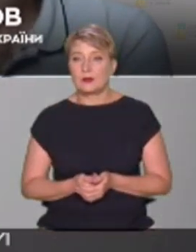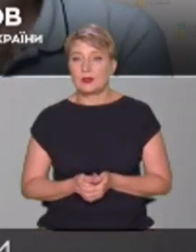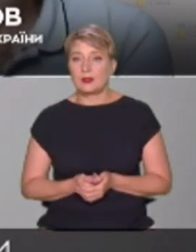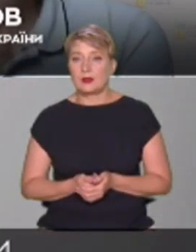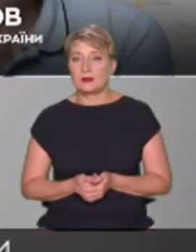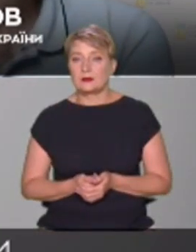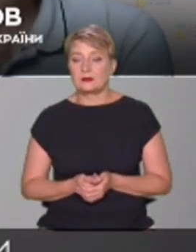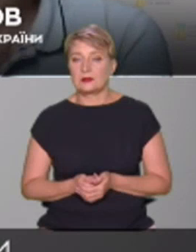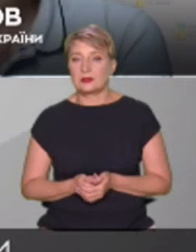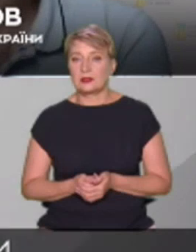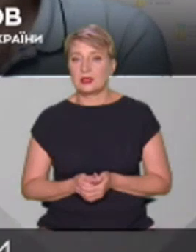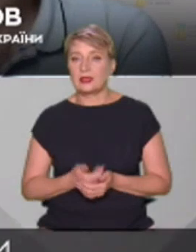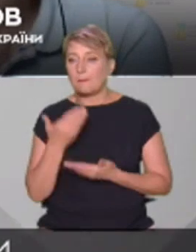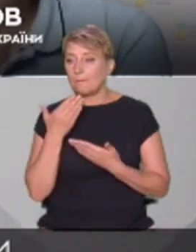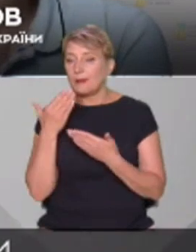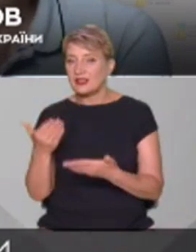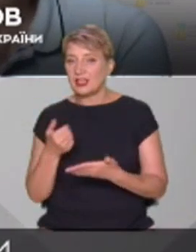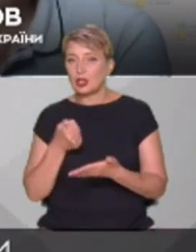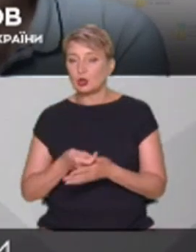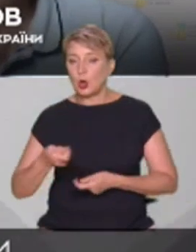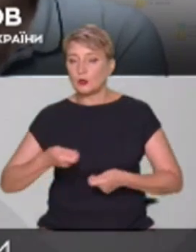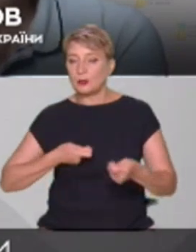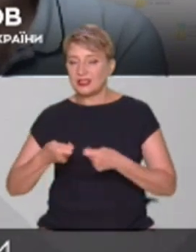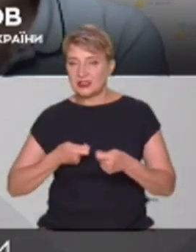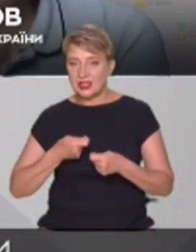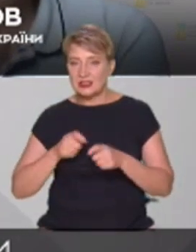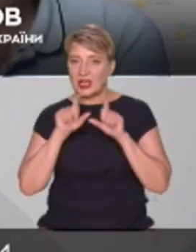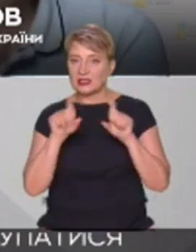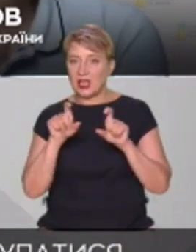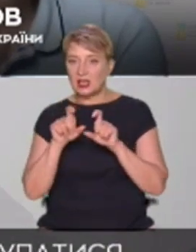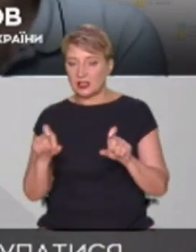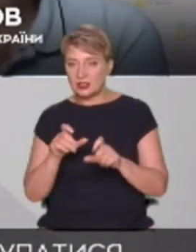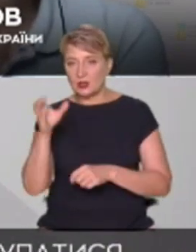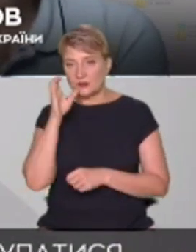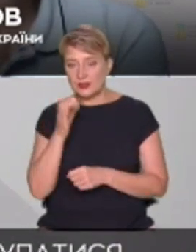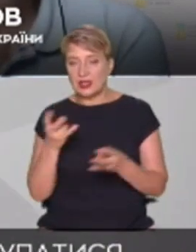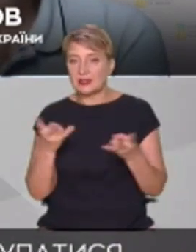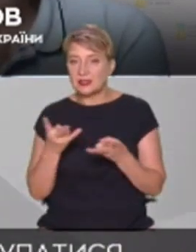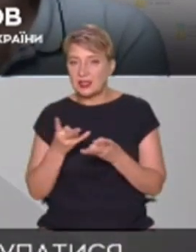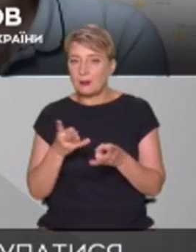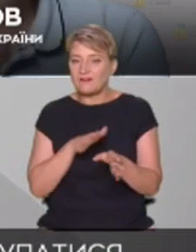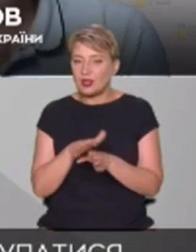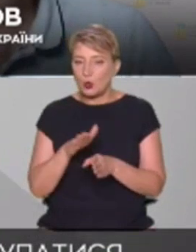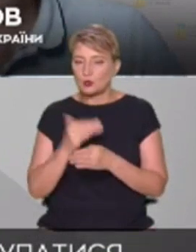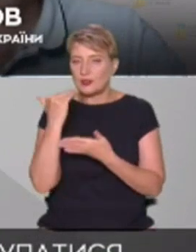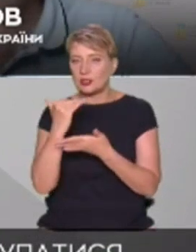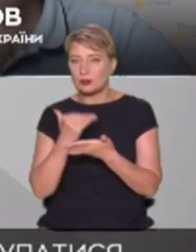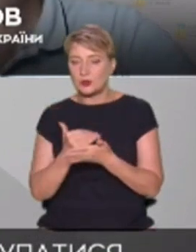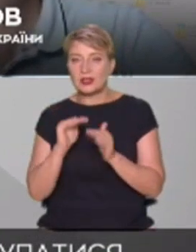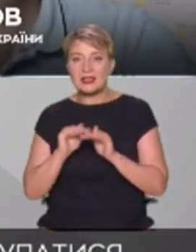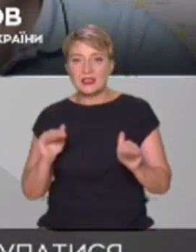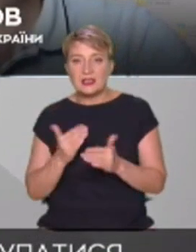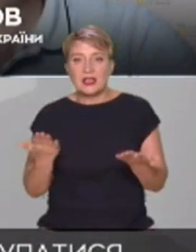адміністрації закладу, до керівництва закладу освіти, бо треба робити розклад таким чином, щоб діти, які не